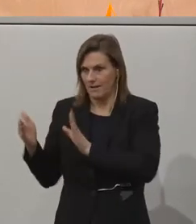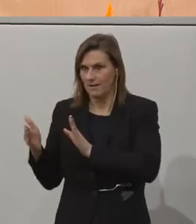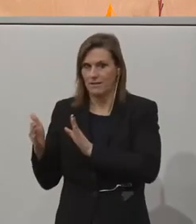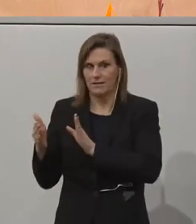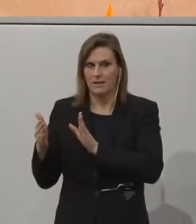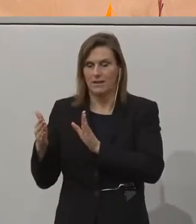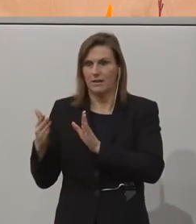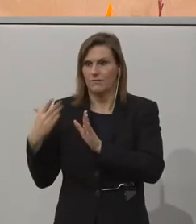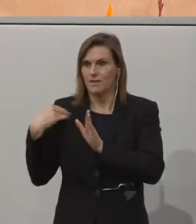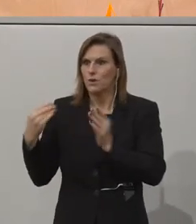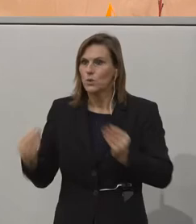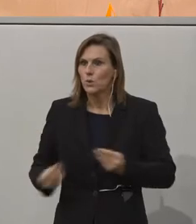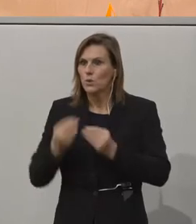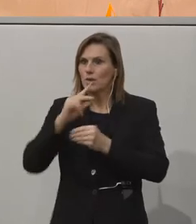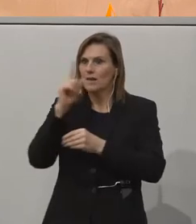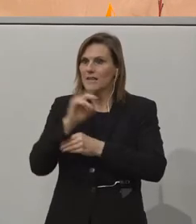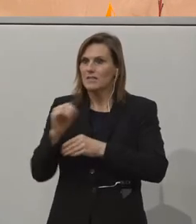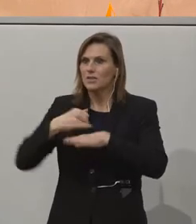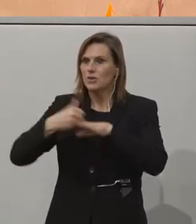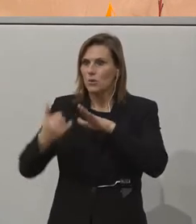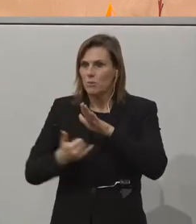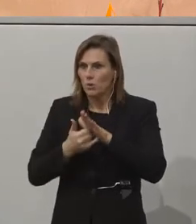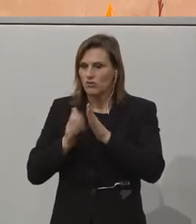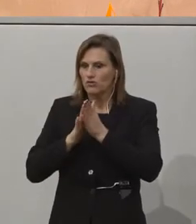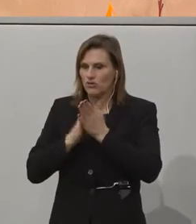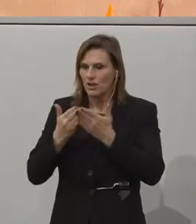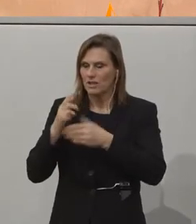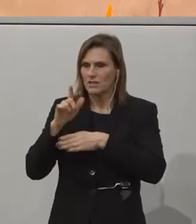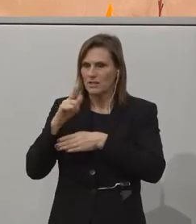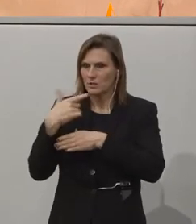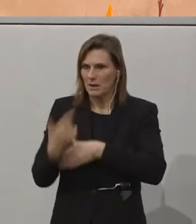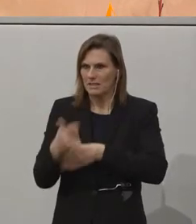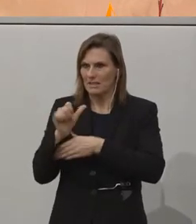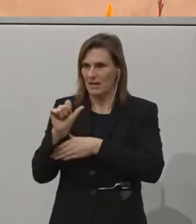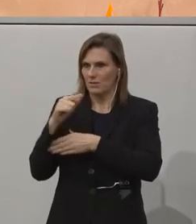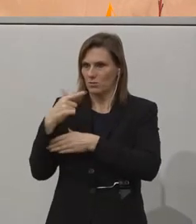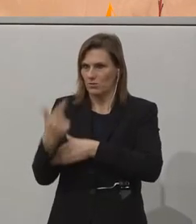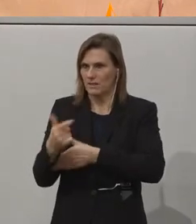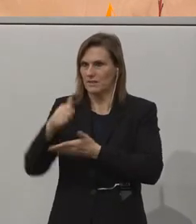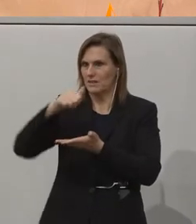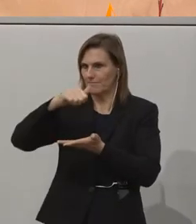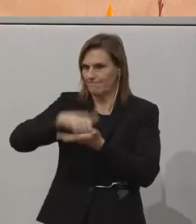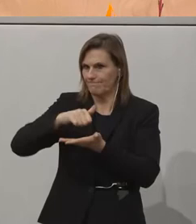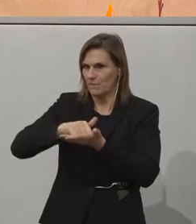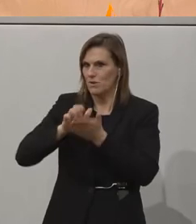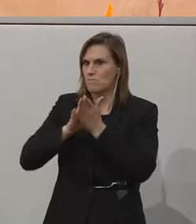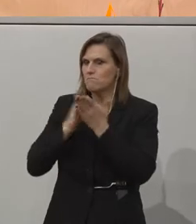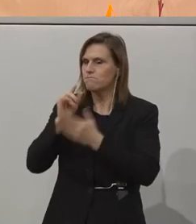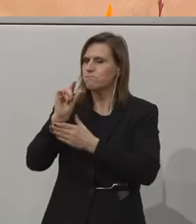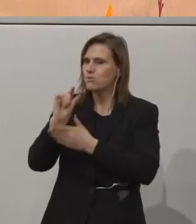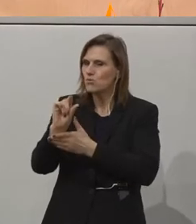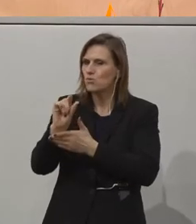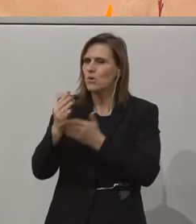den Zero Project Almanach 2021 herausgebracht haben. Das ist ein neues